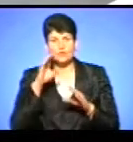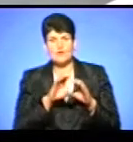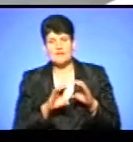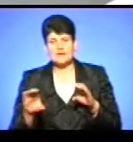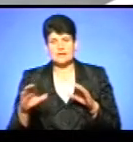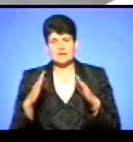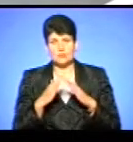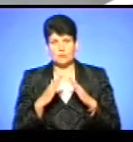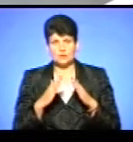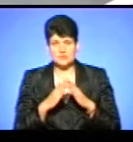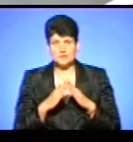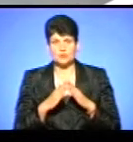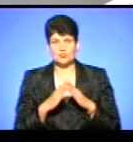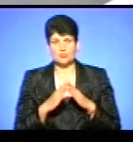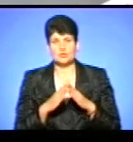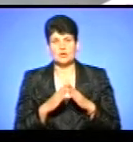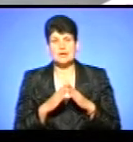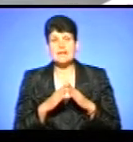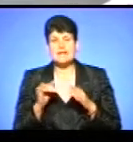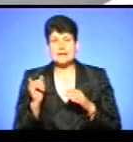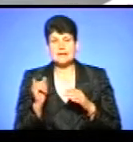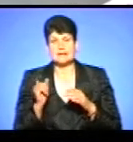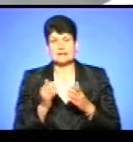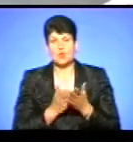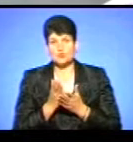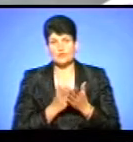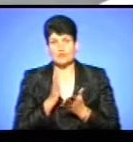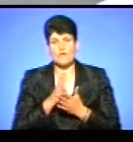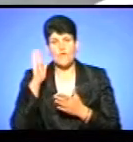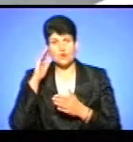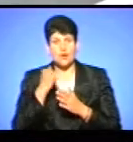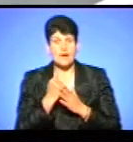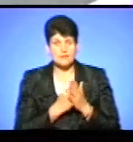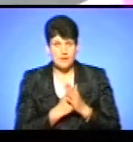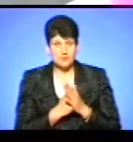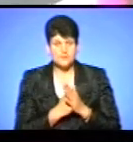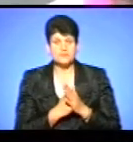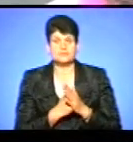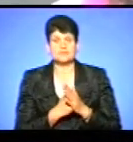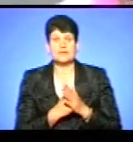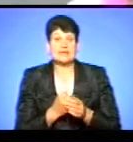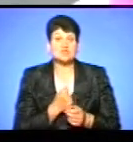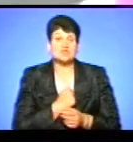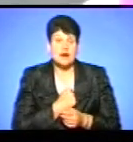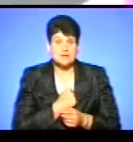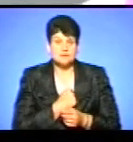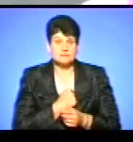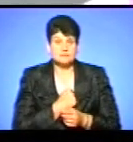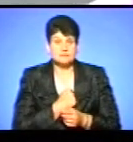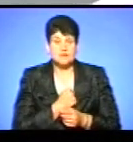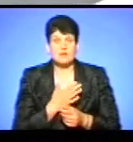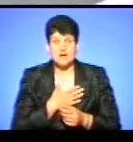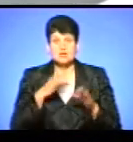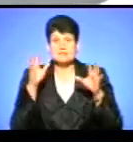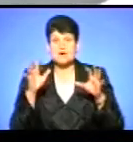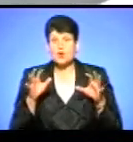до господаральної каналізації, яка на обслововленні водоканалу знаходиться. На жаль, нашим